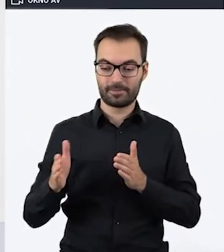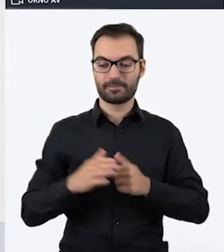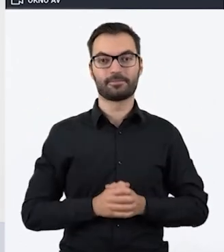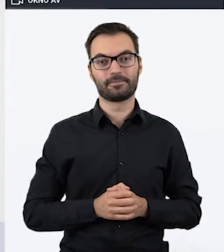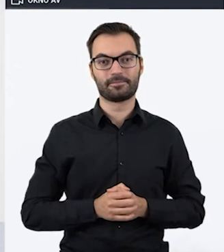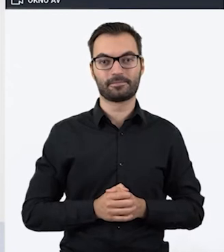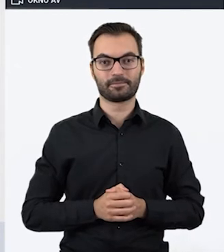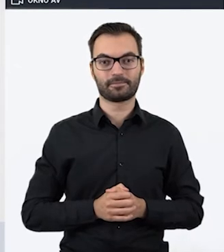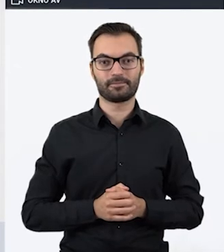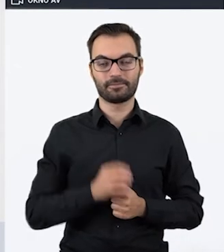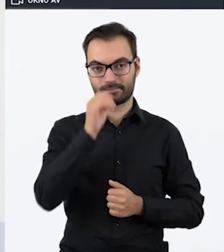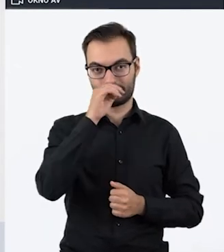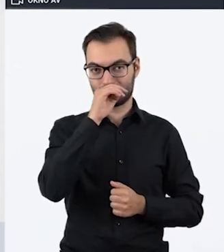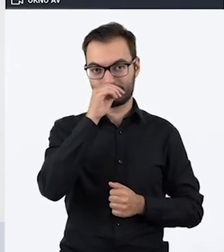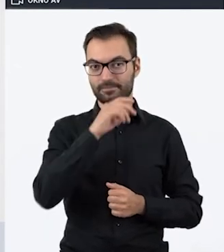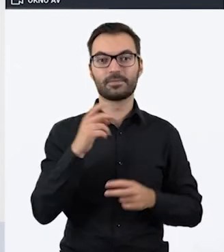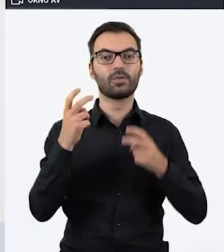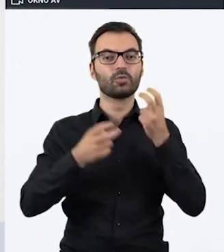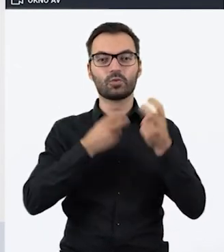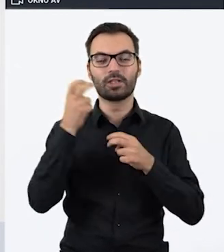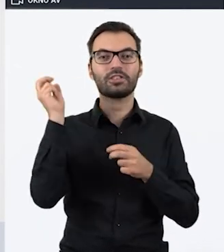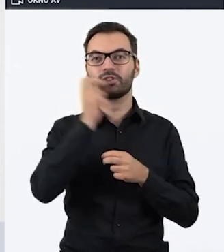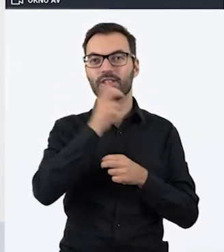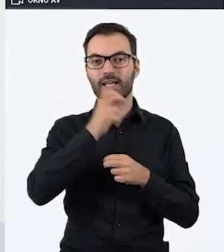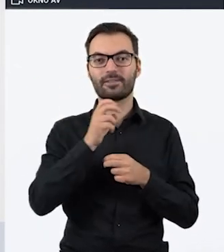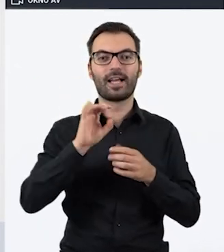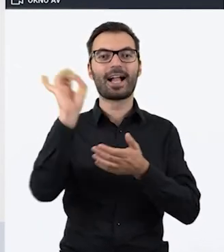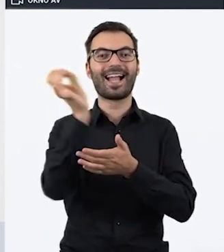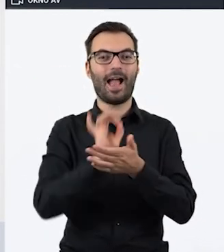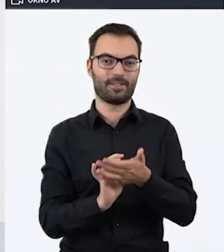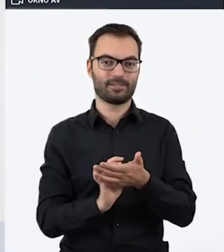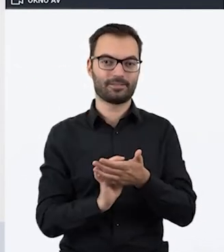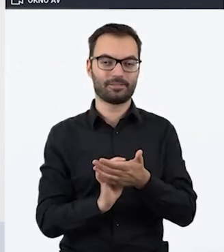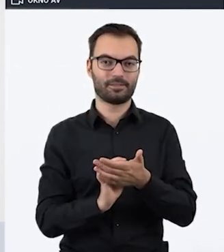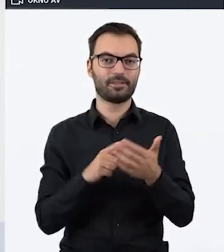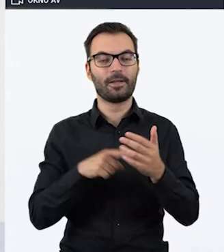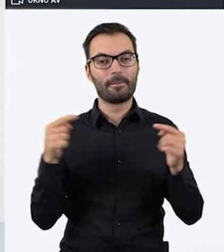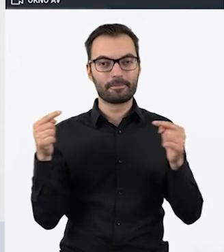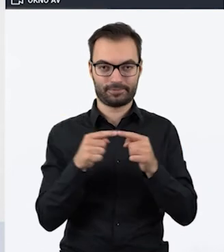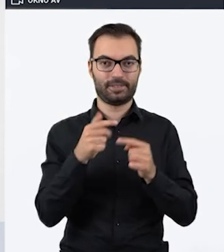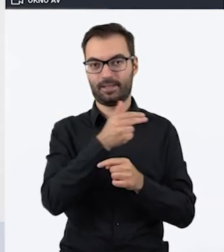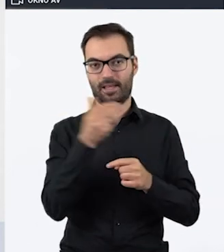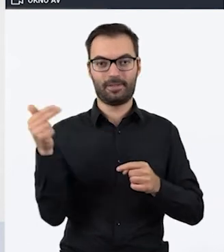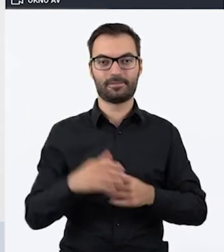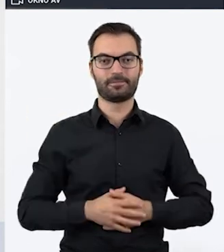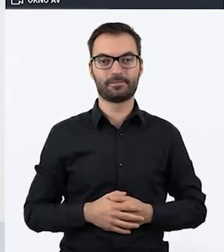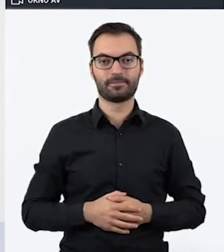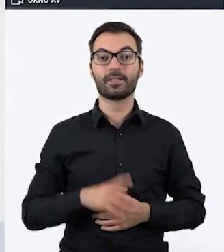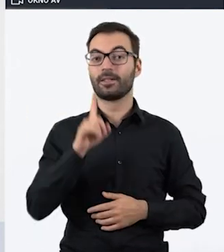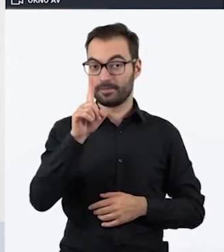jest poszukiwanie interesujących grafik, które stricte dotyczą naszego tematu.